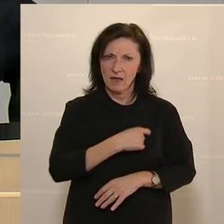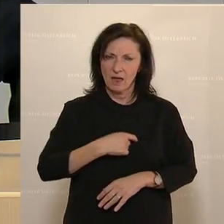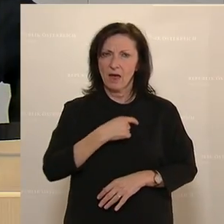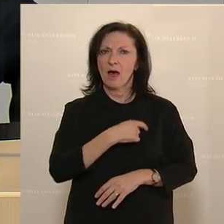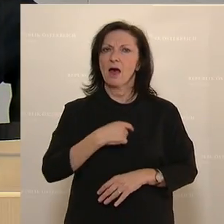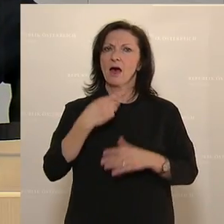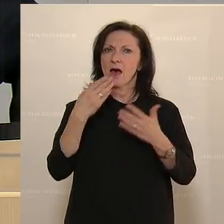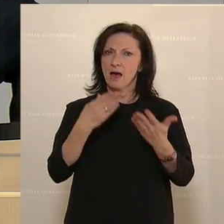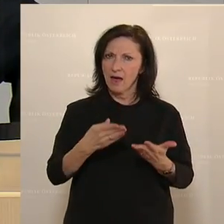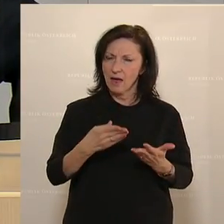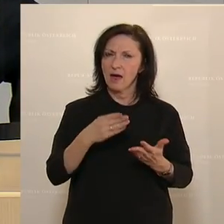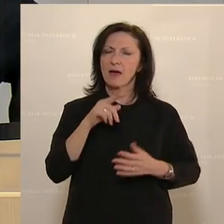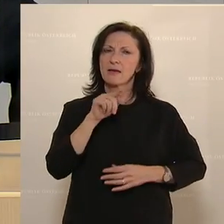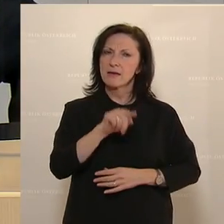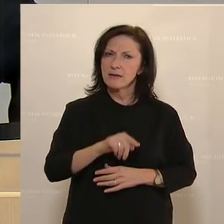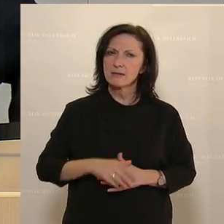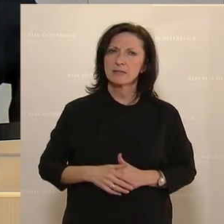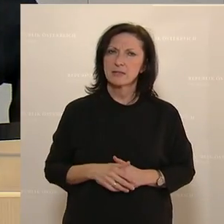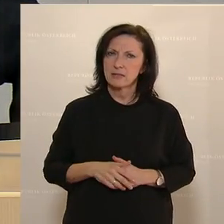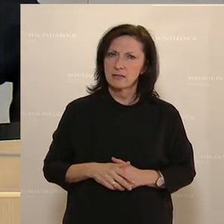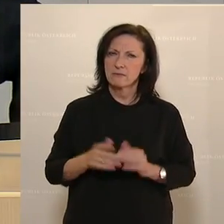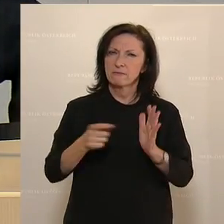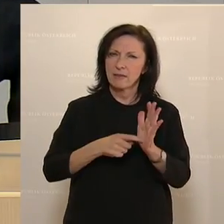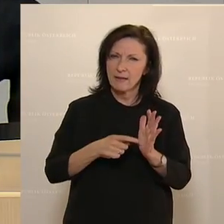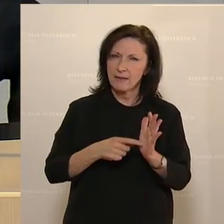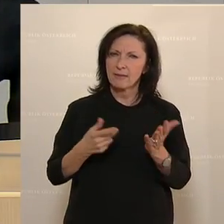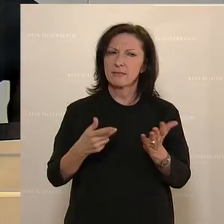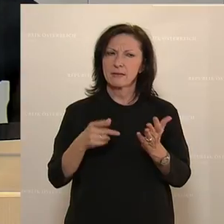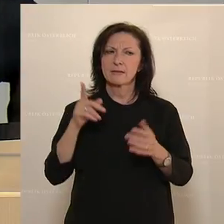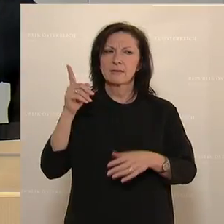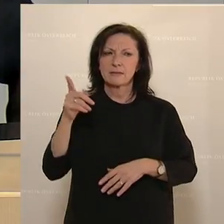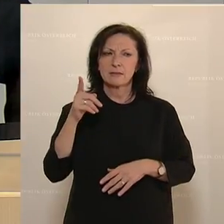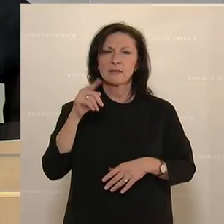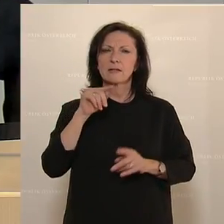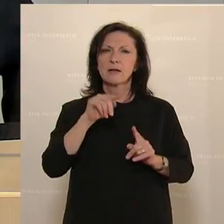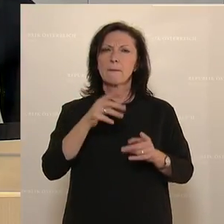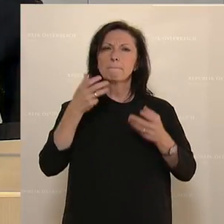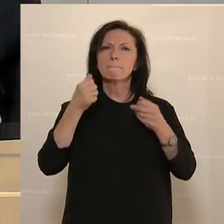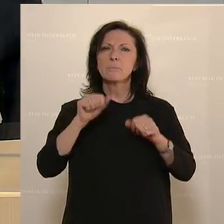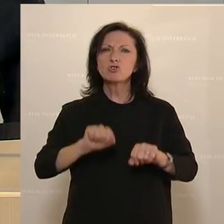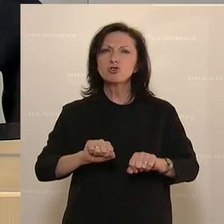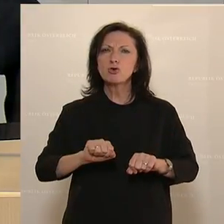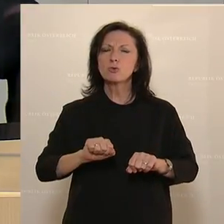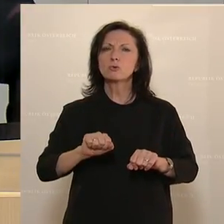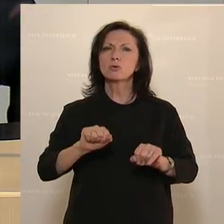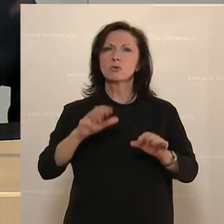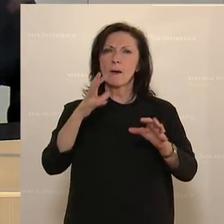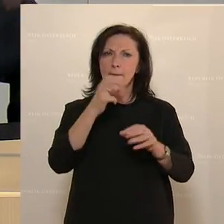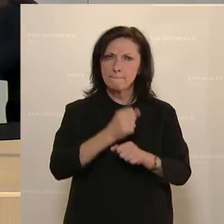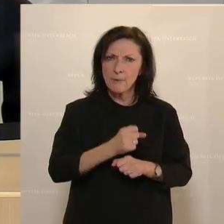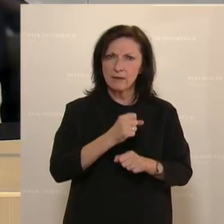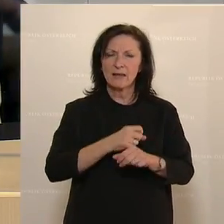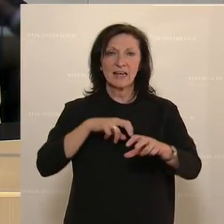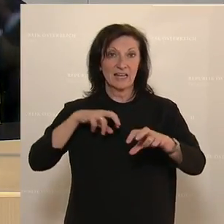insinuierend begreift, dass sie einen Beschluss fassen, der von einer